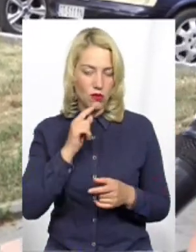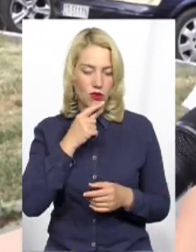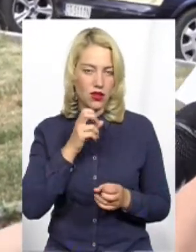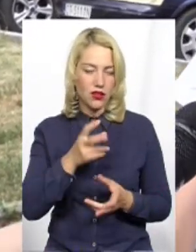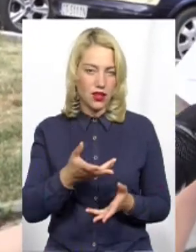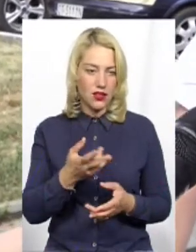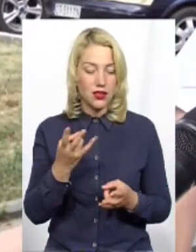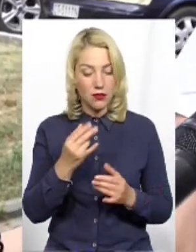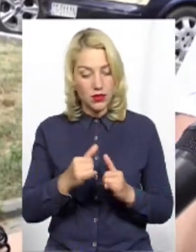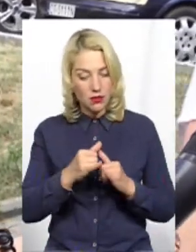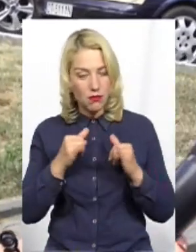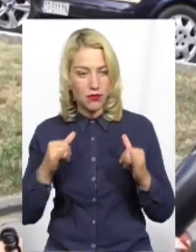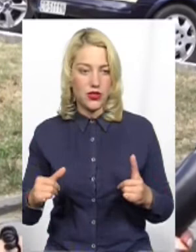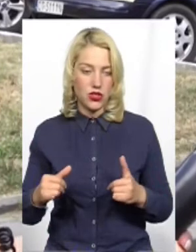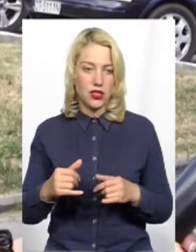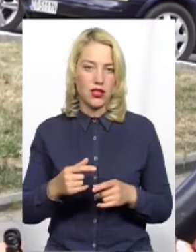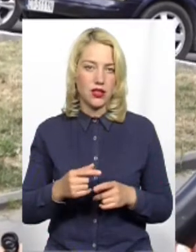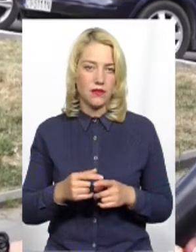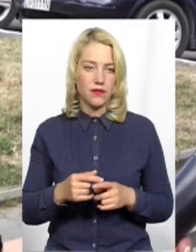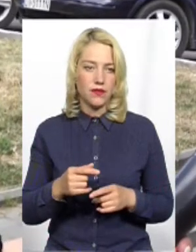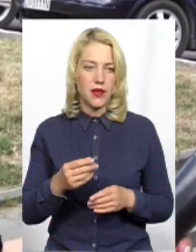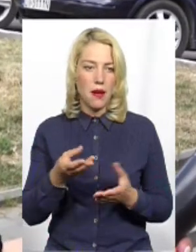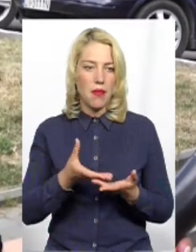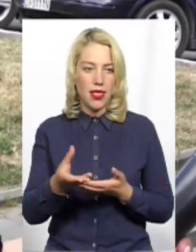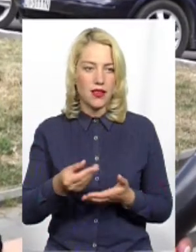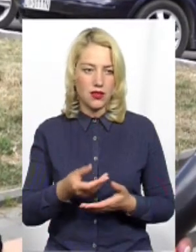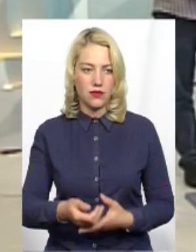Можливо, треба збільшувати якось плату